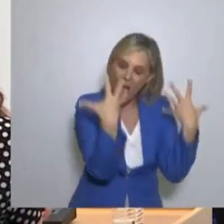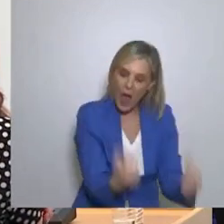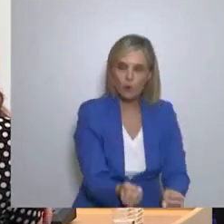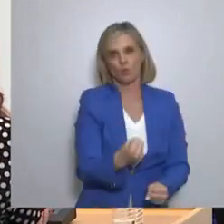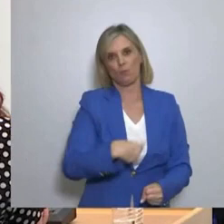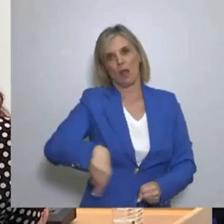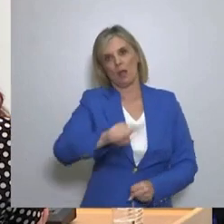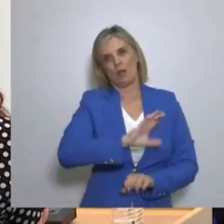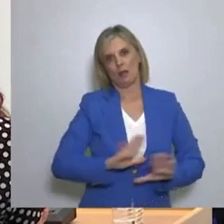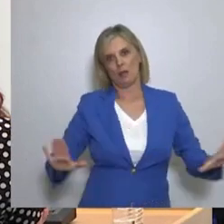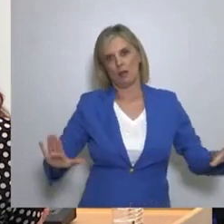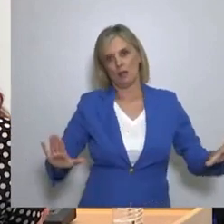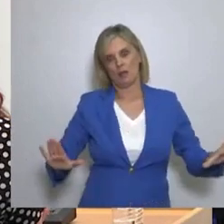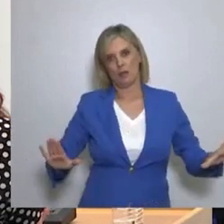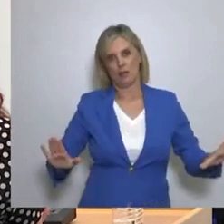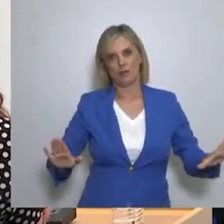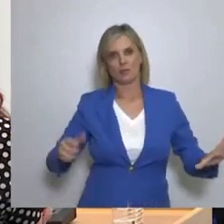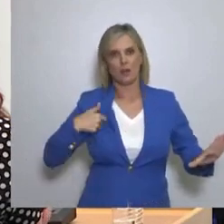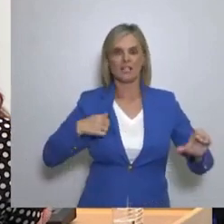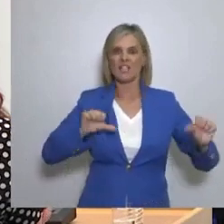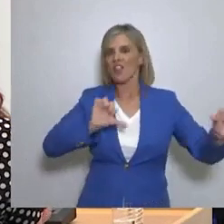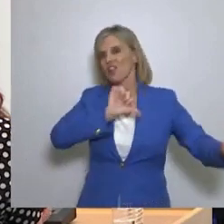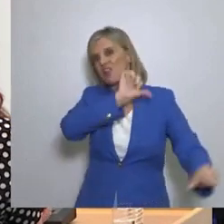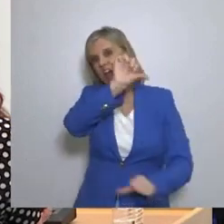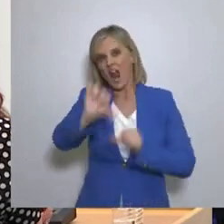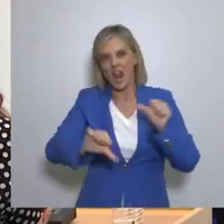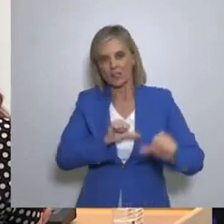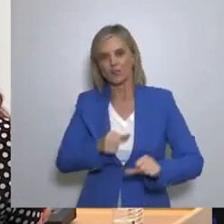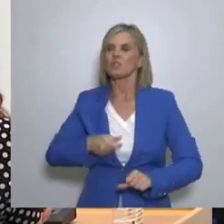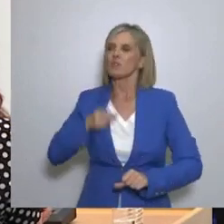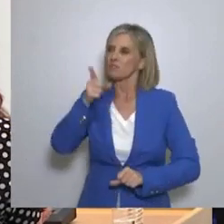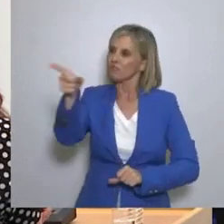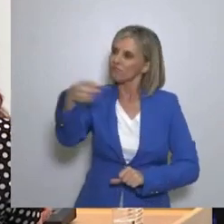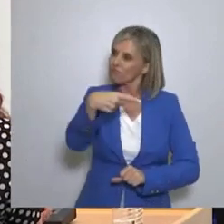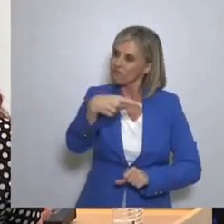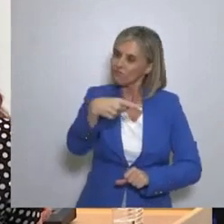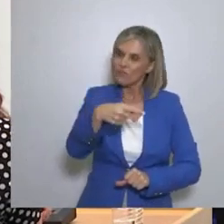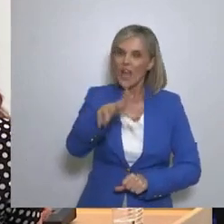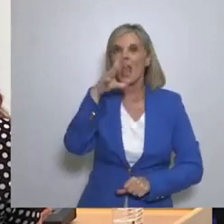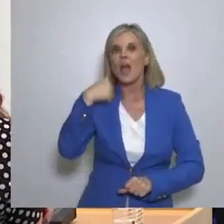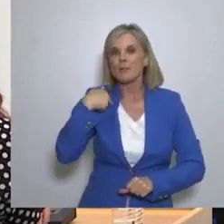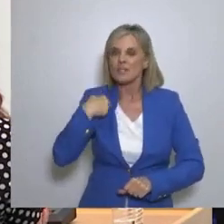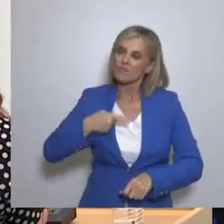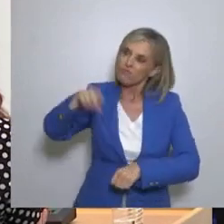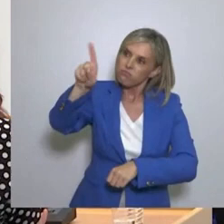απόλυση της εθνικής κυριαρχίας Θα πάνε σε μια δικαστική διαμάχη Της αλήθειας του δικαίου